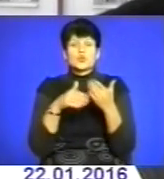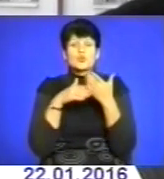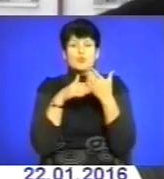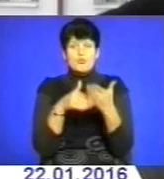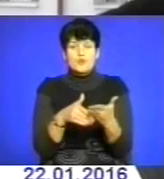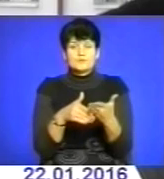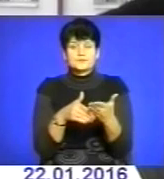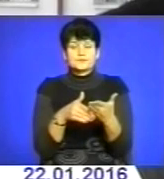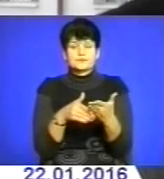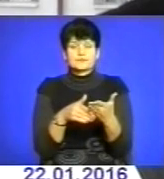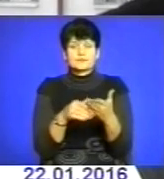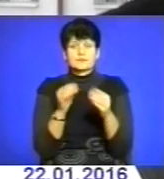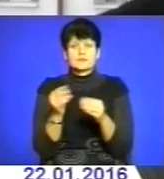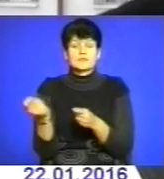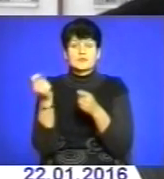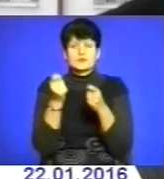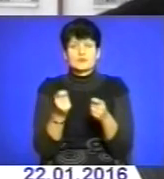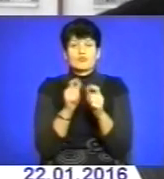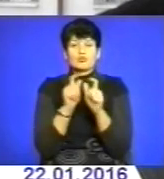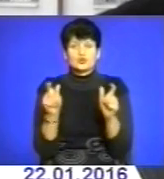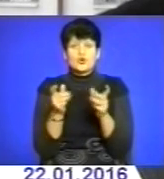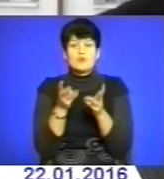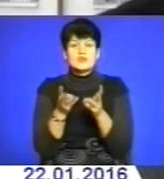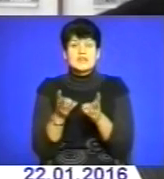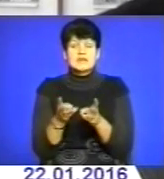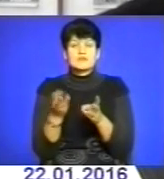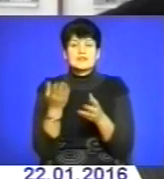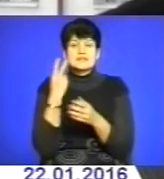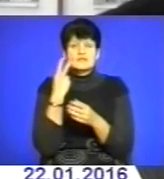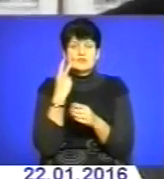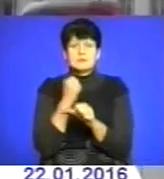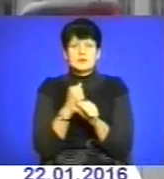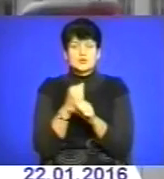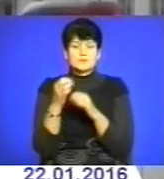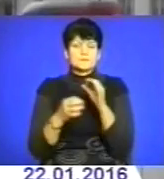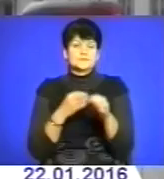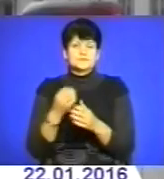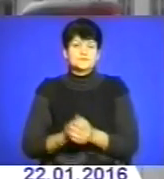і доставлять до пункту обігріву, де завжди працює цілодобово.